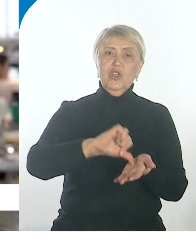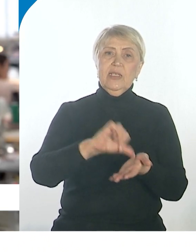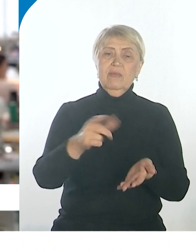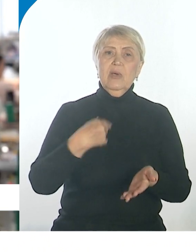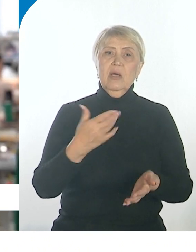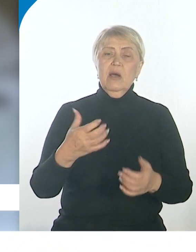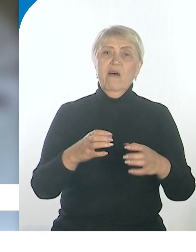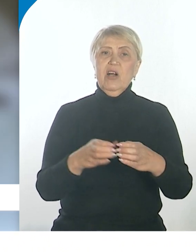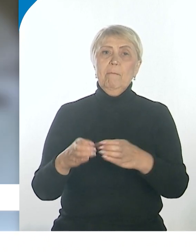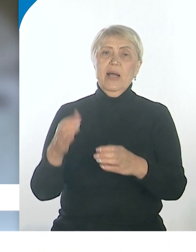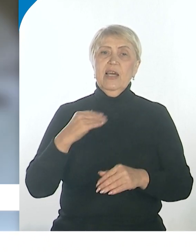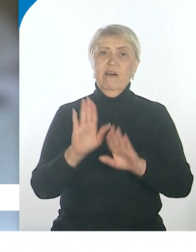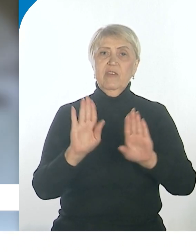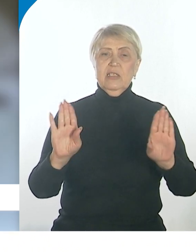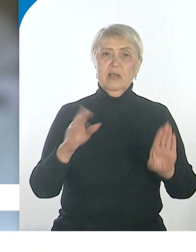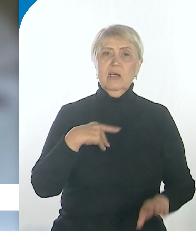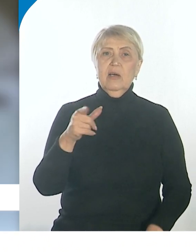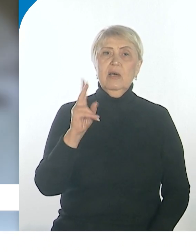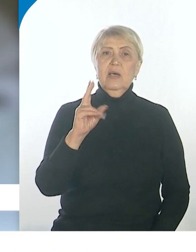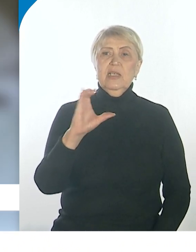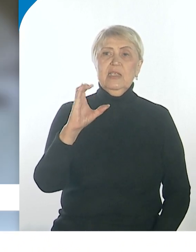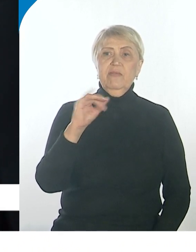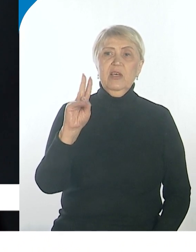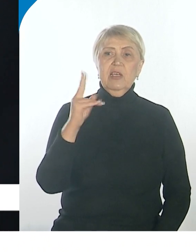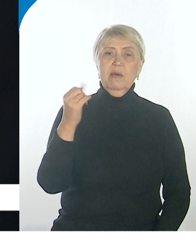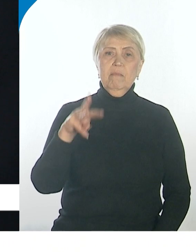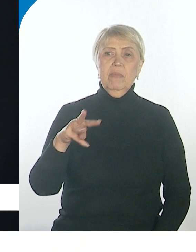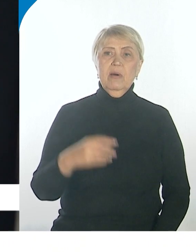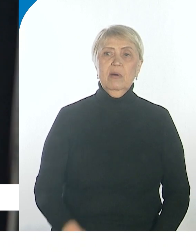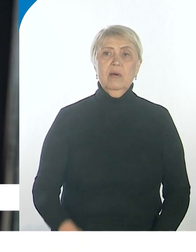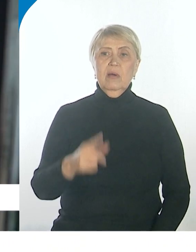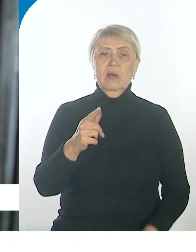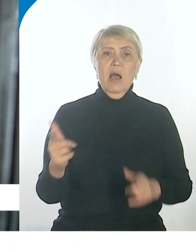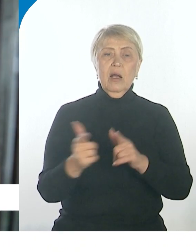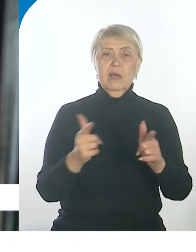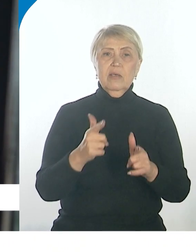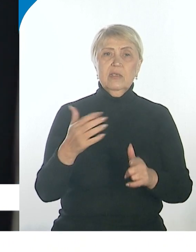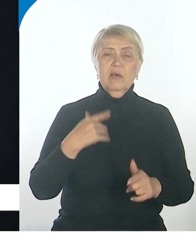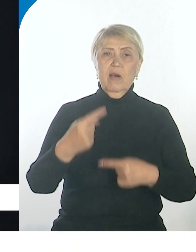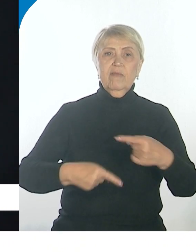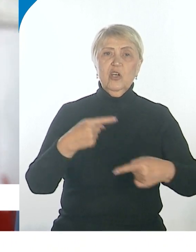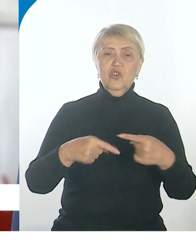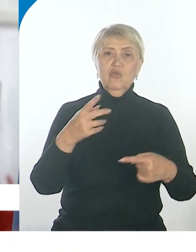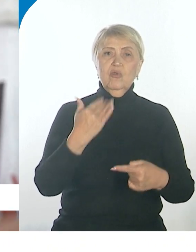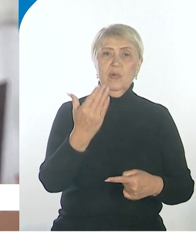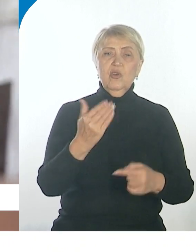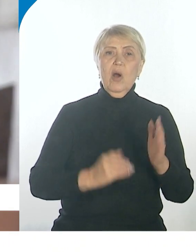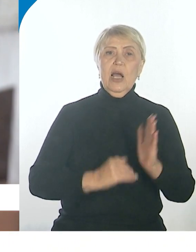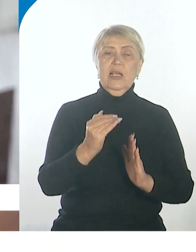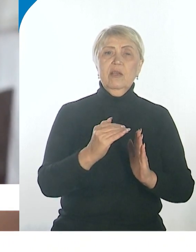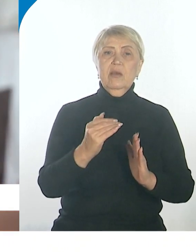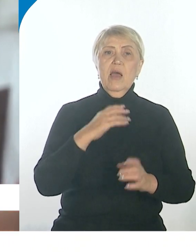компании-выставках. София Ким, титулованная красавица из Хабаровска, готовится к очередному в ее карьере международному